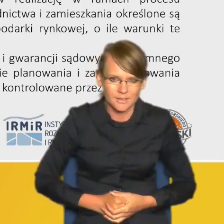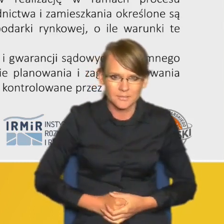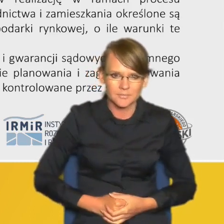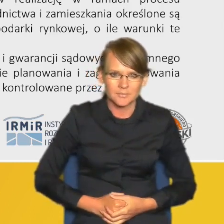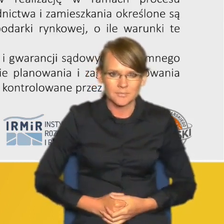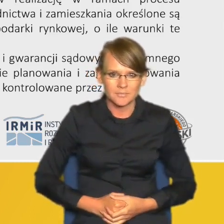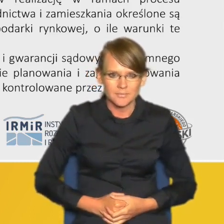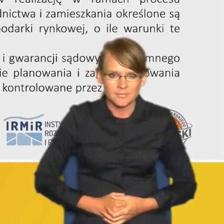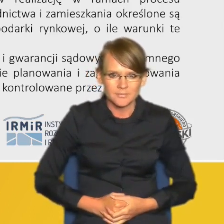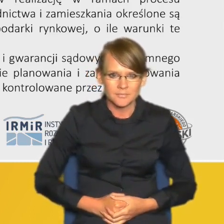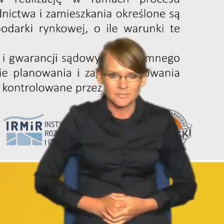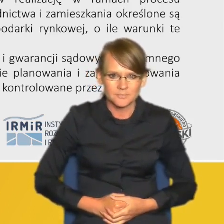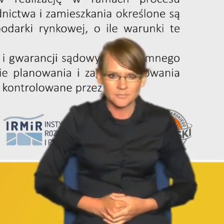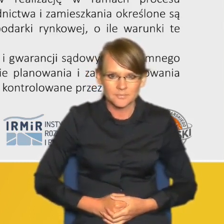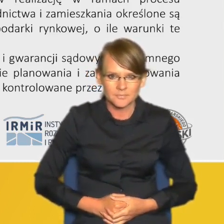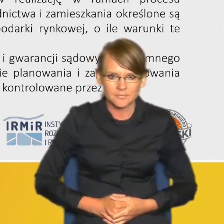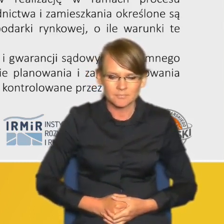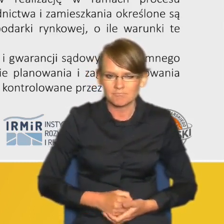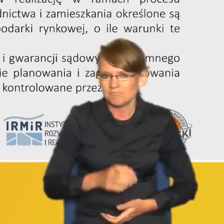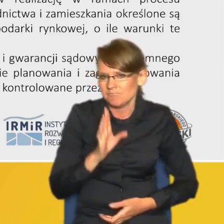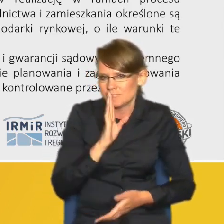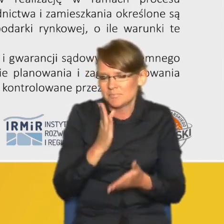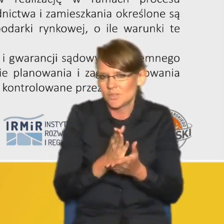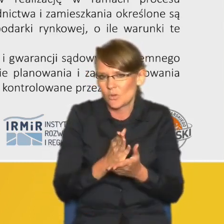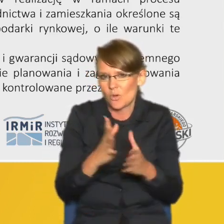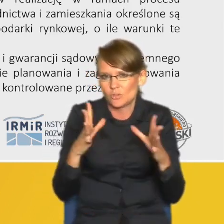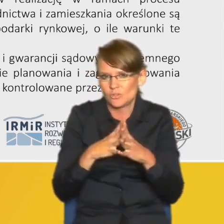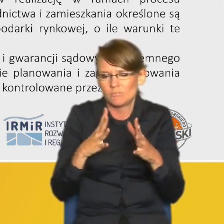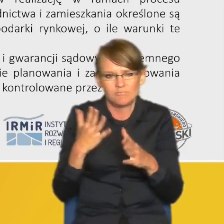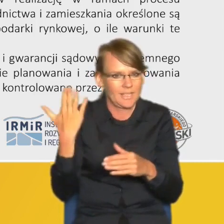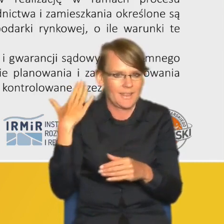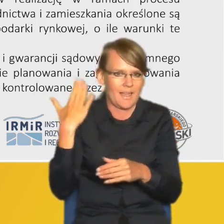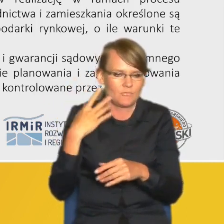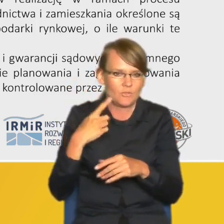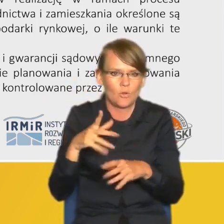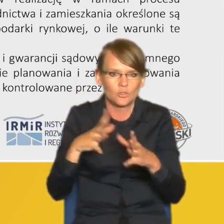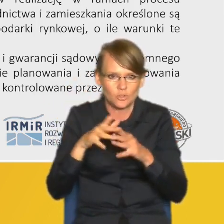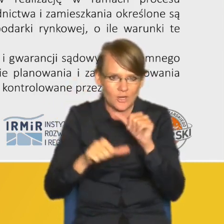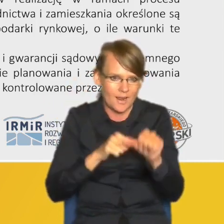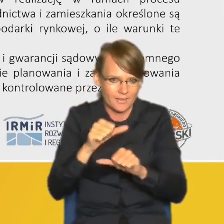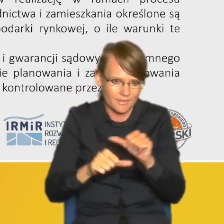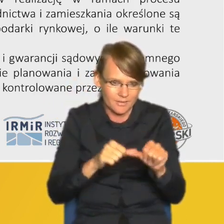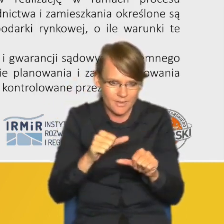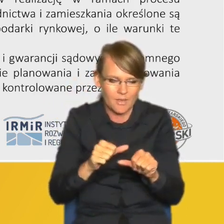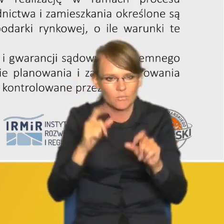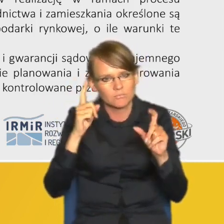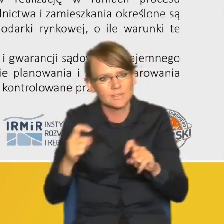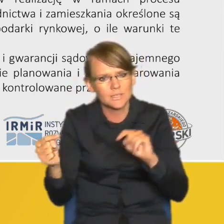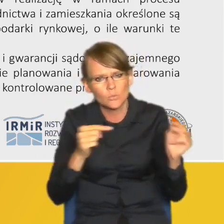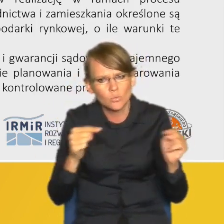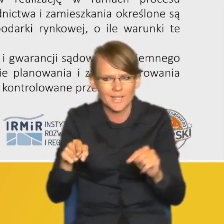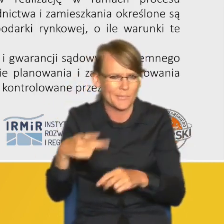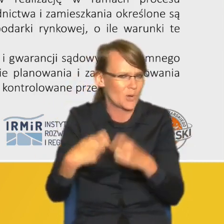właściwie dopiero od 10 lat zaczyna się ten problem opłaty adiacenckiej dyskutować